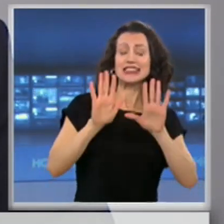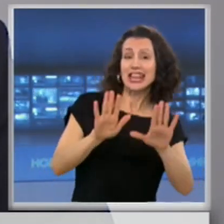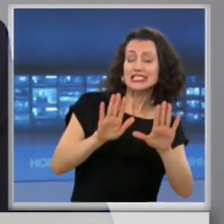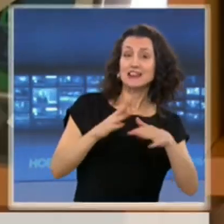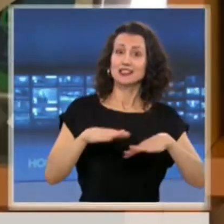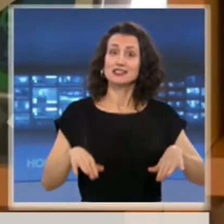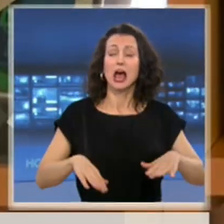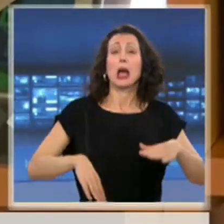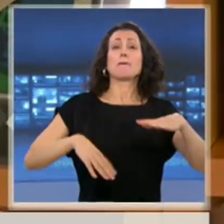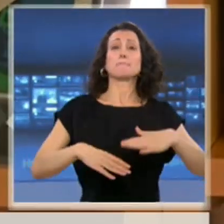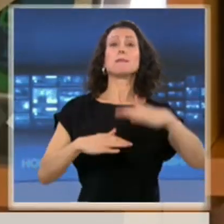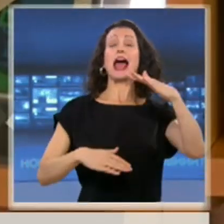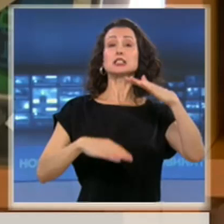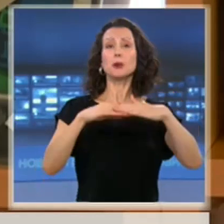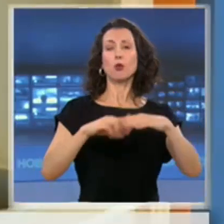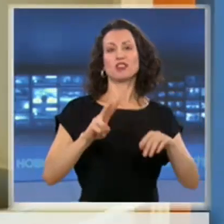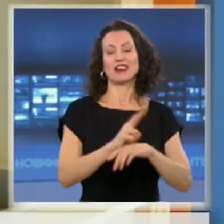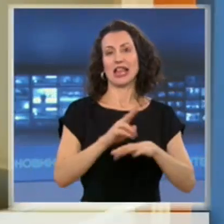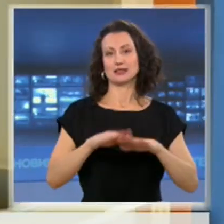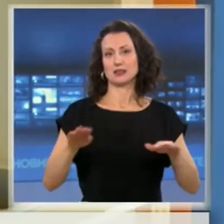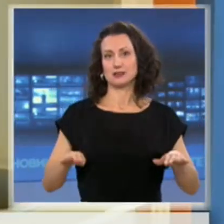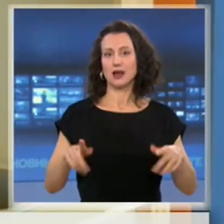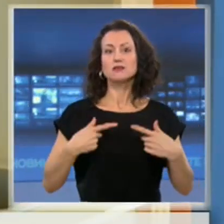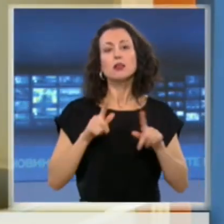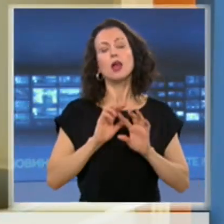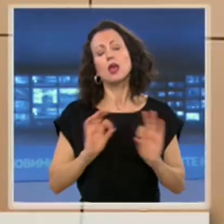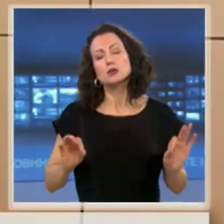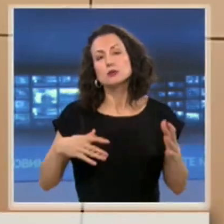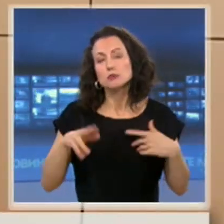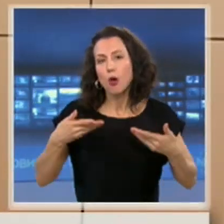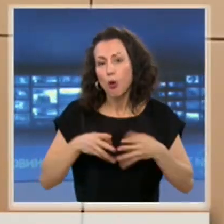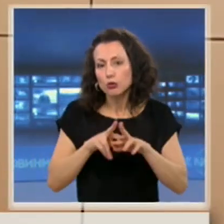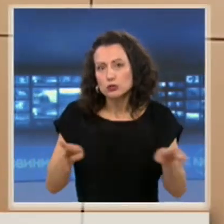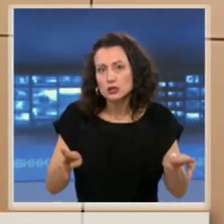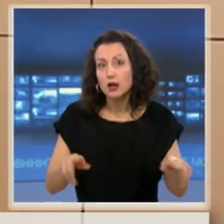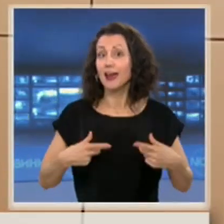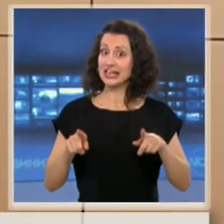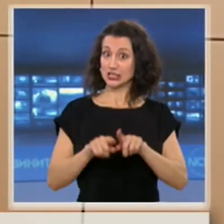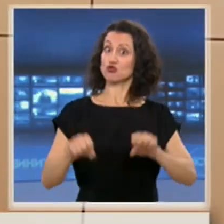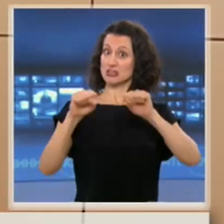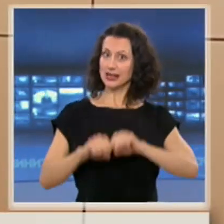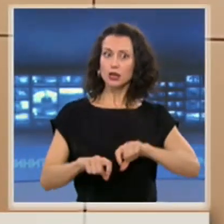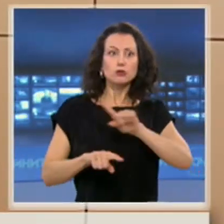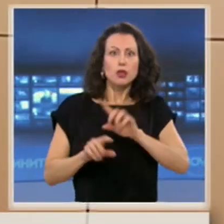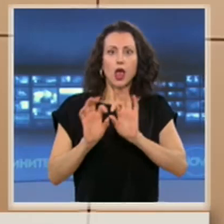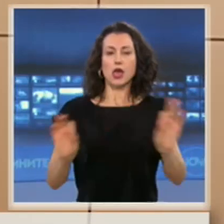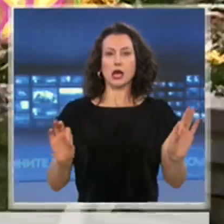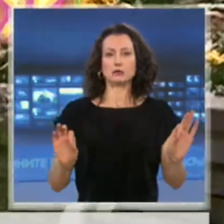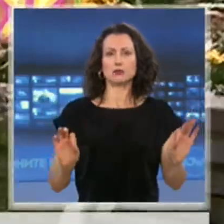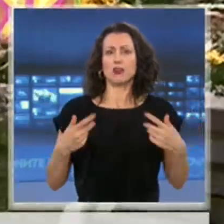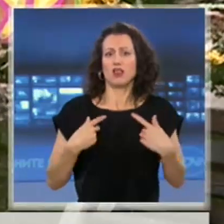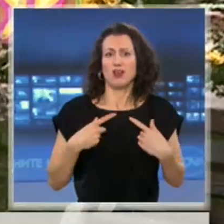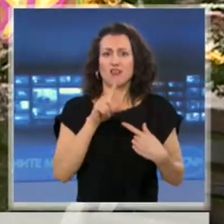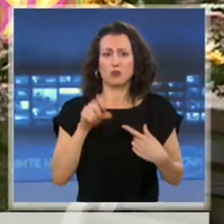деца. Неясен за много родители, а и за директори на детски градини и ясли, остава и въпросът за спазването на дистанция в групите.